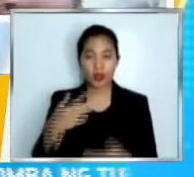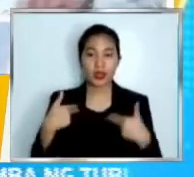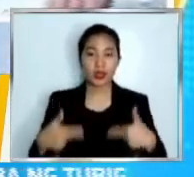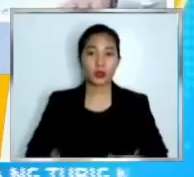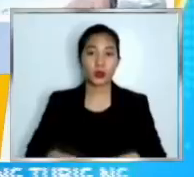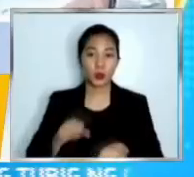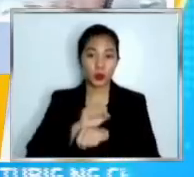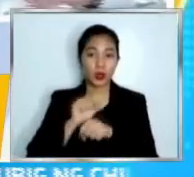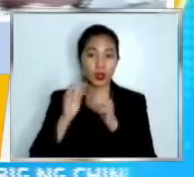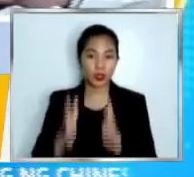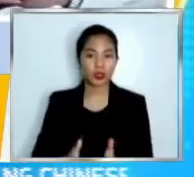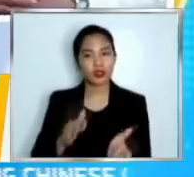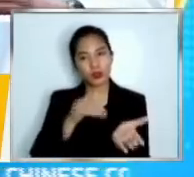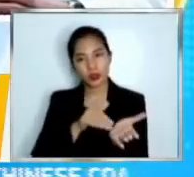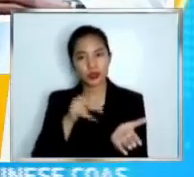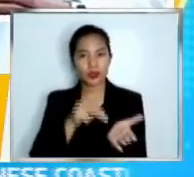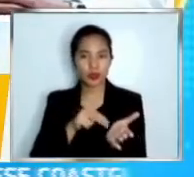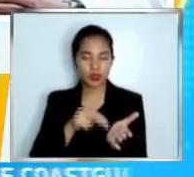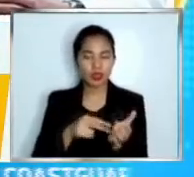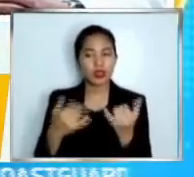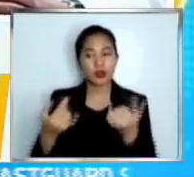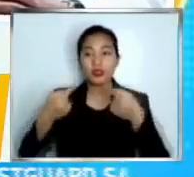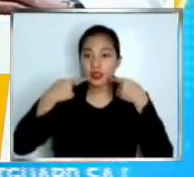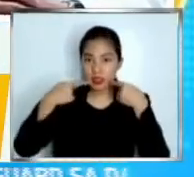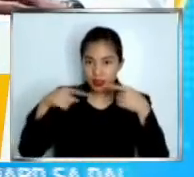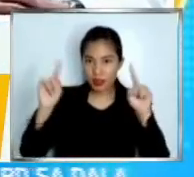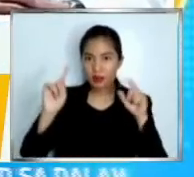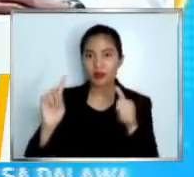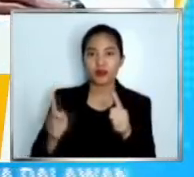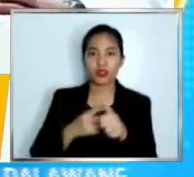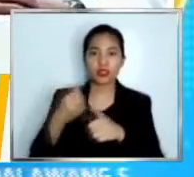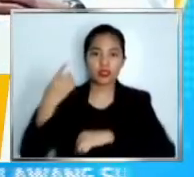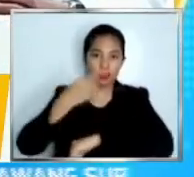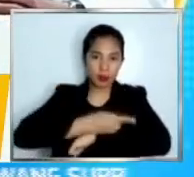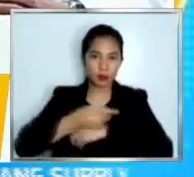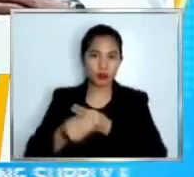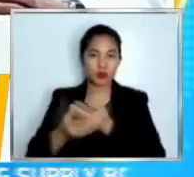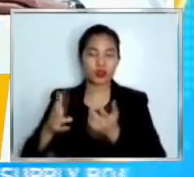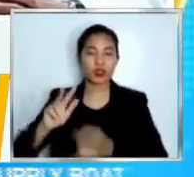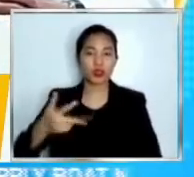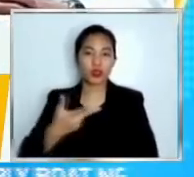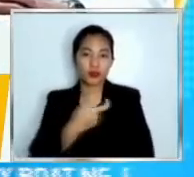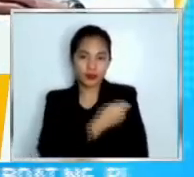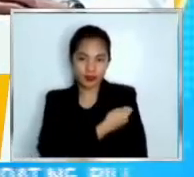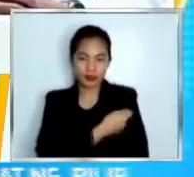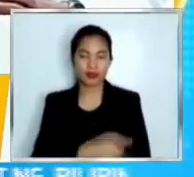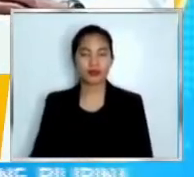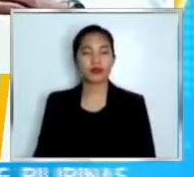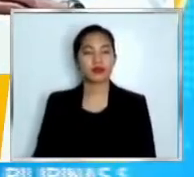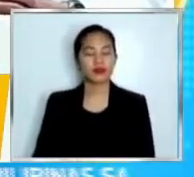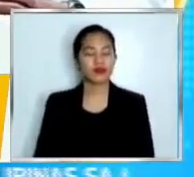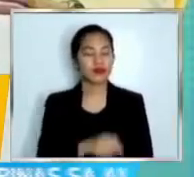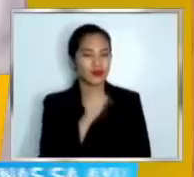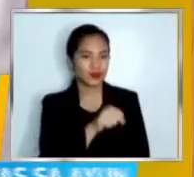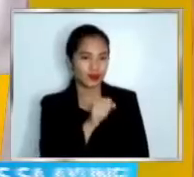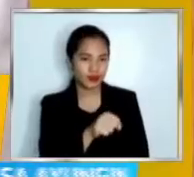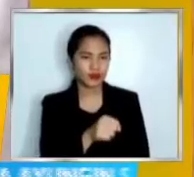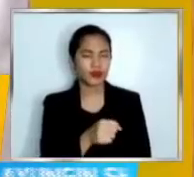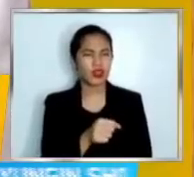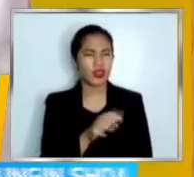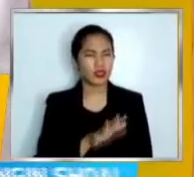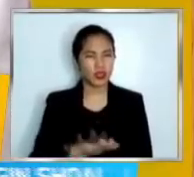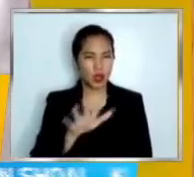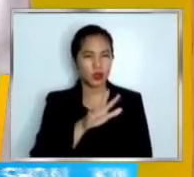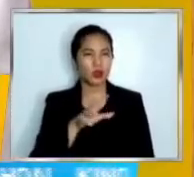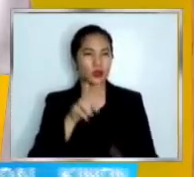it's been a very successful first day rollout of our booster dose. Opo, at kulang-kulang 2 million ho, anong ating